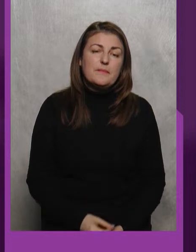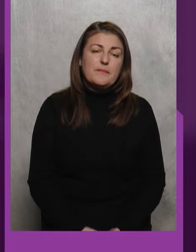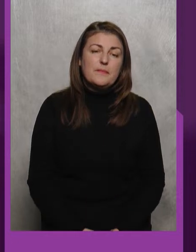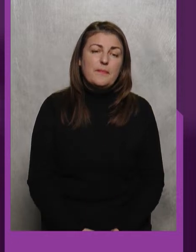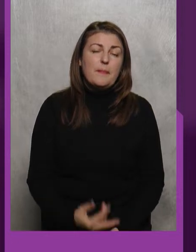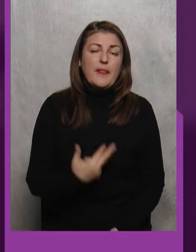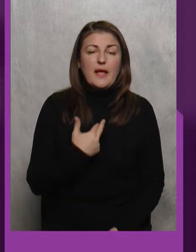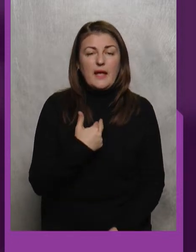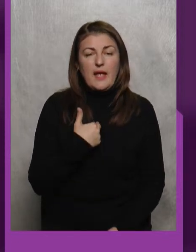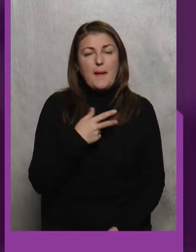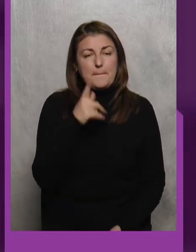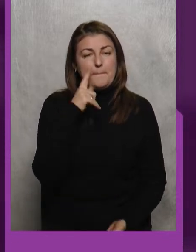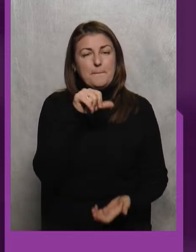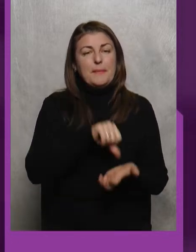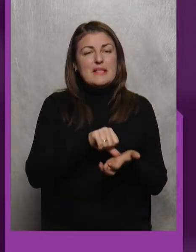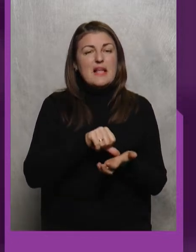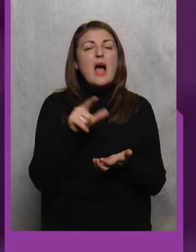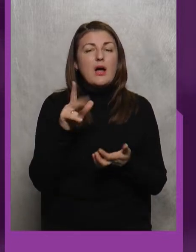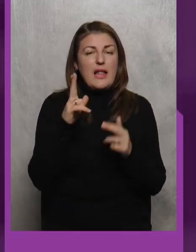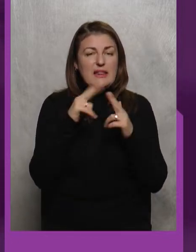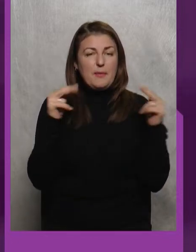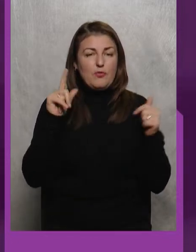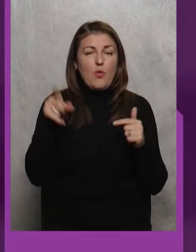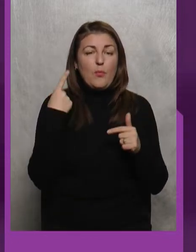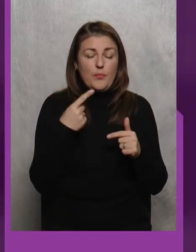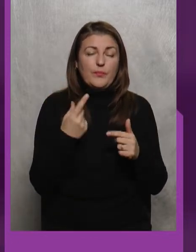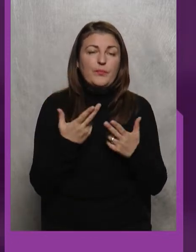Я вважаю Вона Дніпропетровську Область До речі